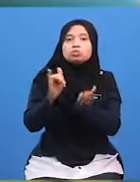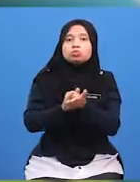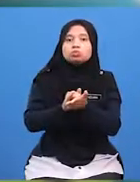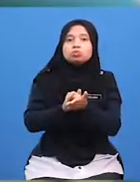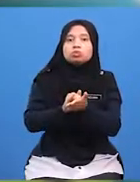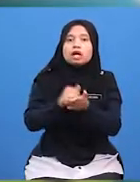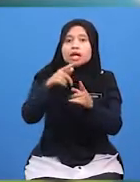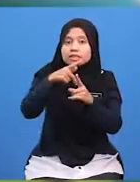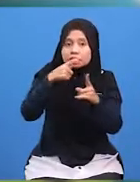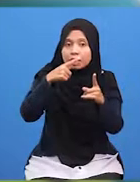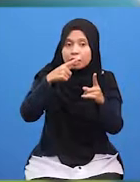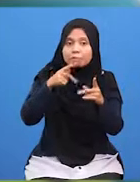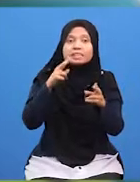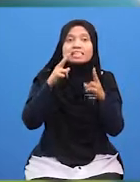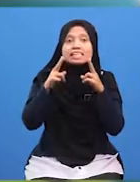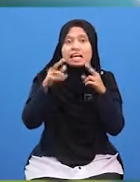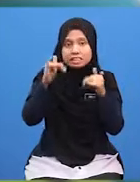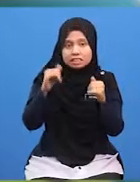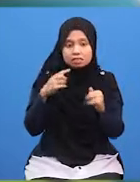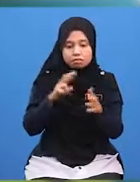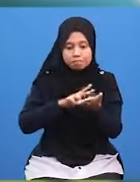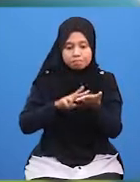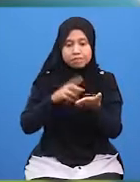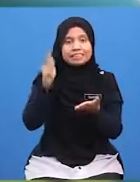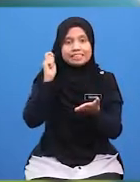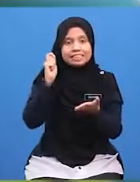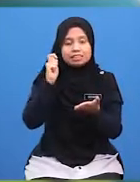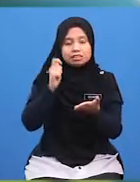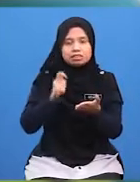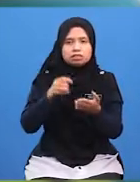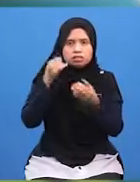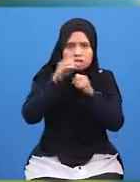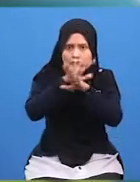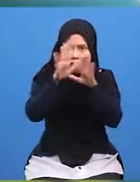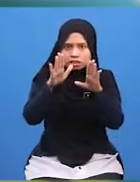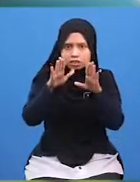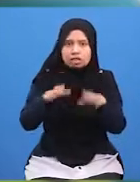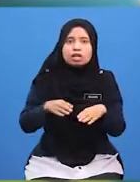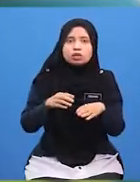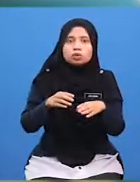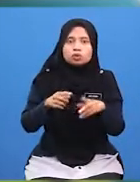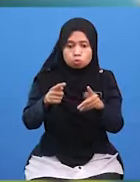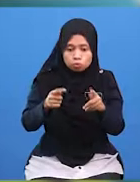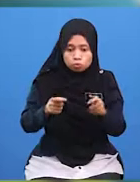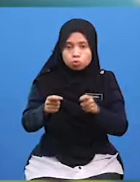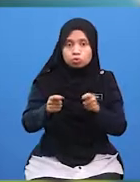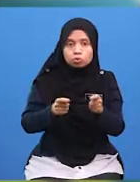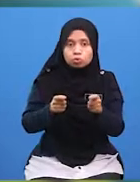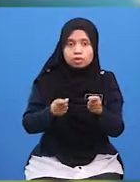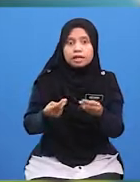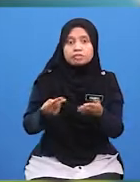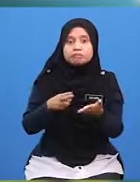daripada hadis yang kita baca tadi Jelaslah bahawa tuntutan hadis ini adalah